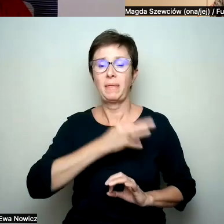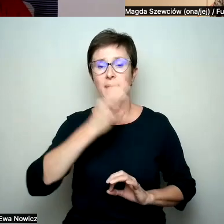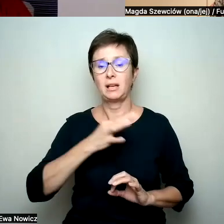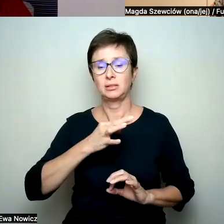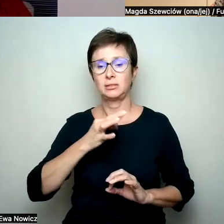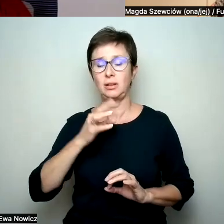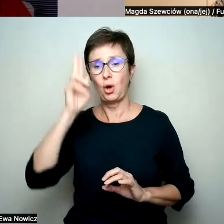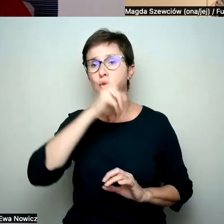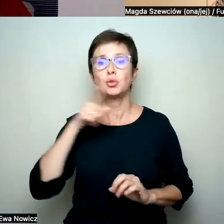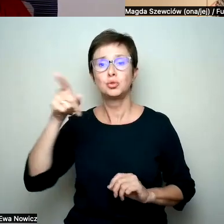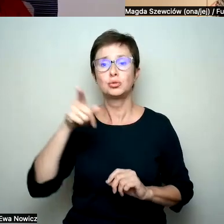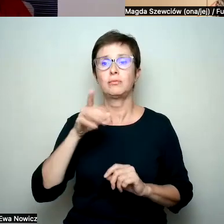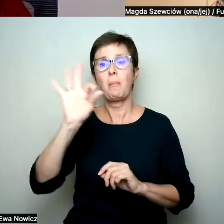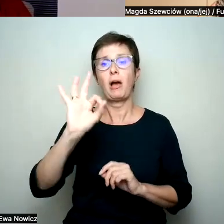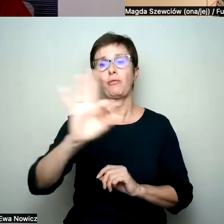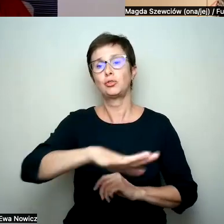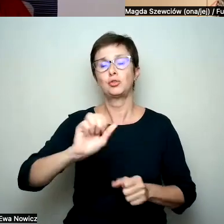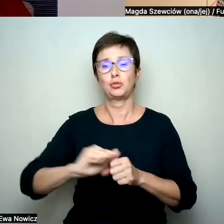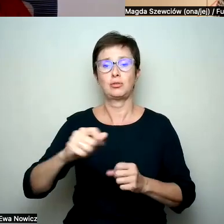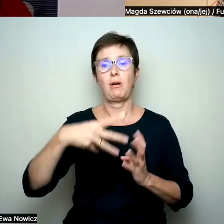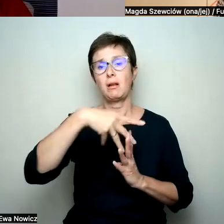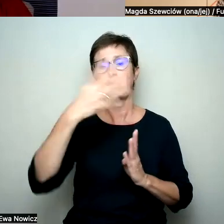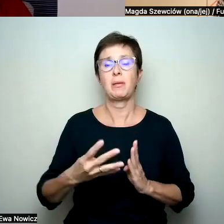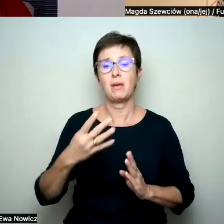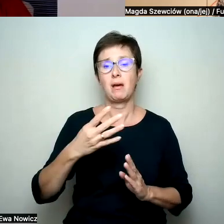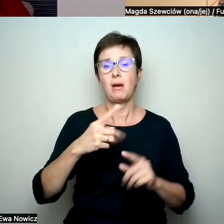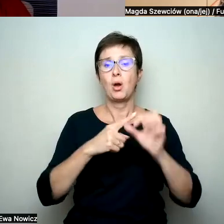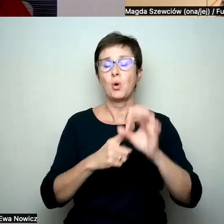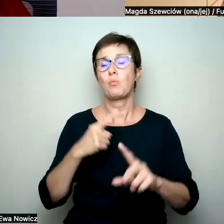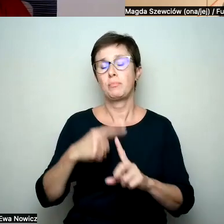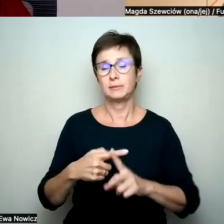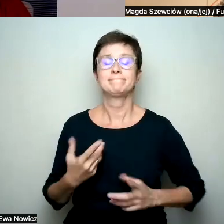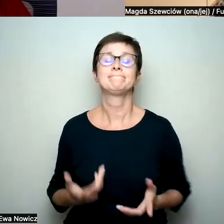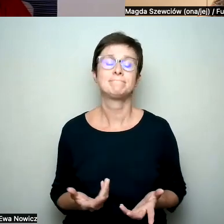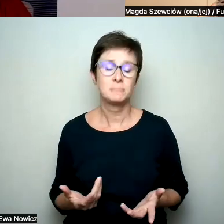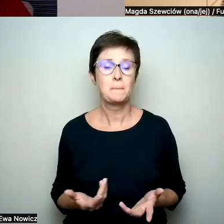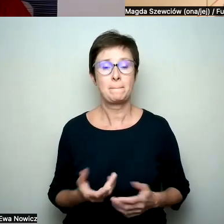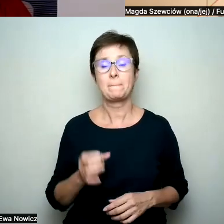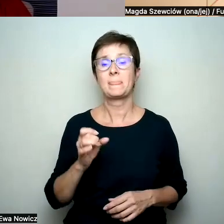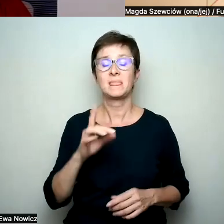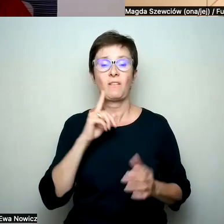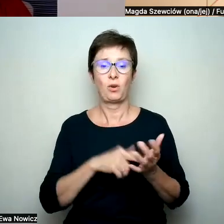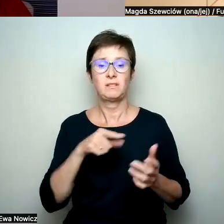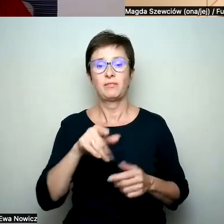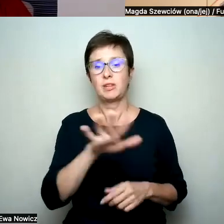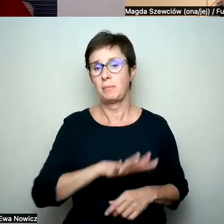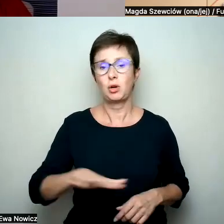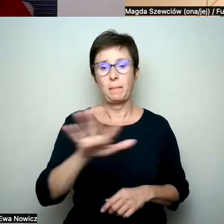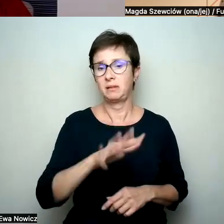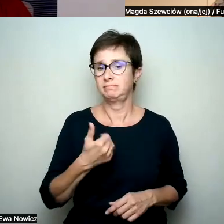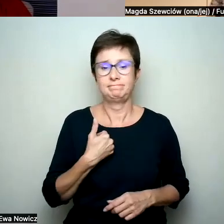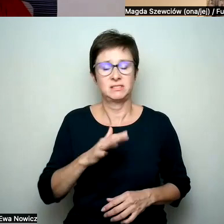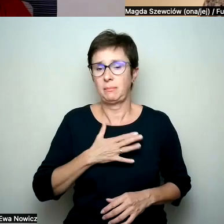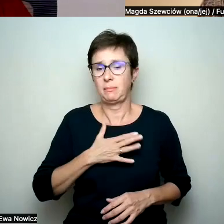ze społeczności LGBTQ+. Tak. Wydaje mi się, że w tym obszarze nie mam kompetencji.